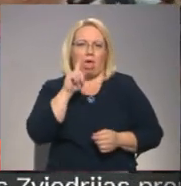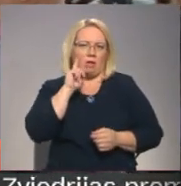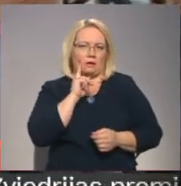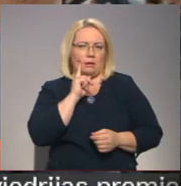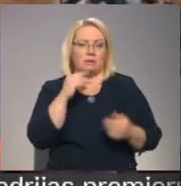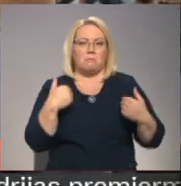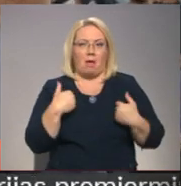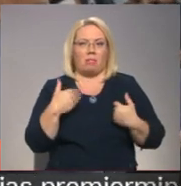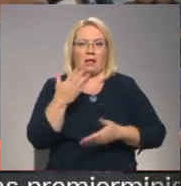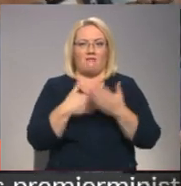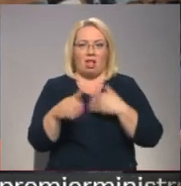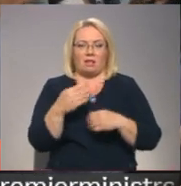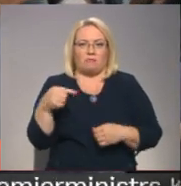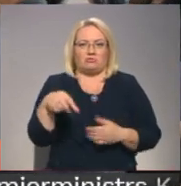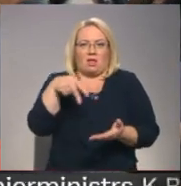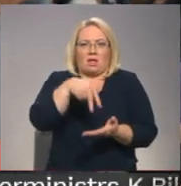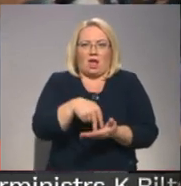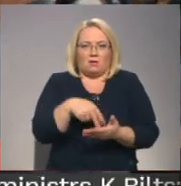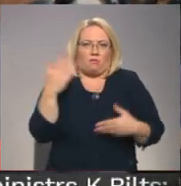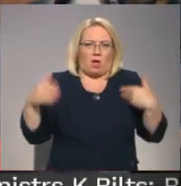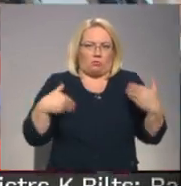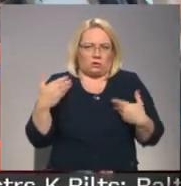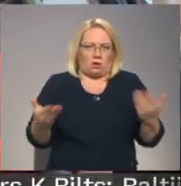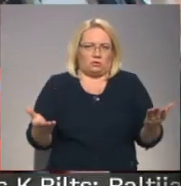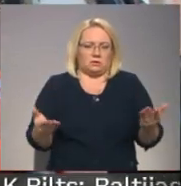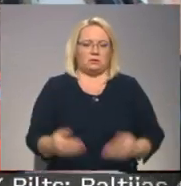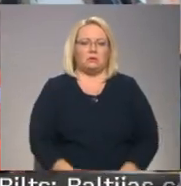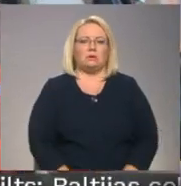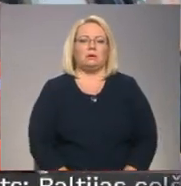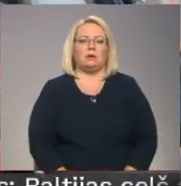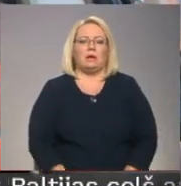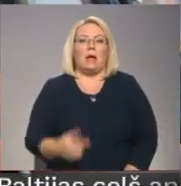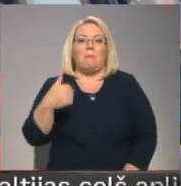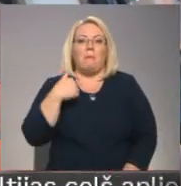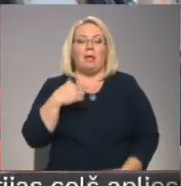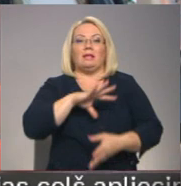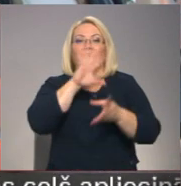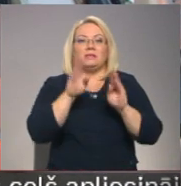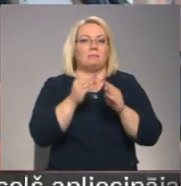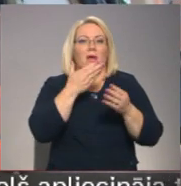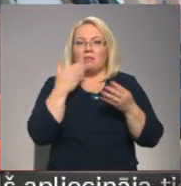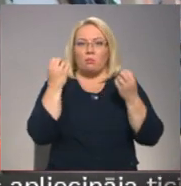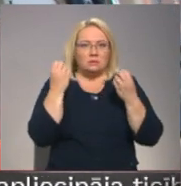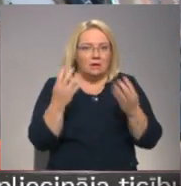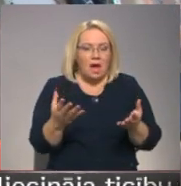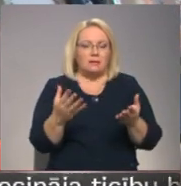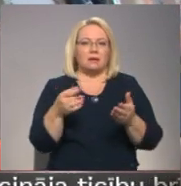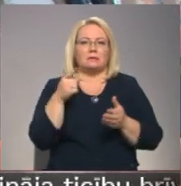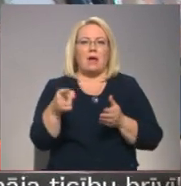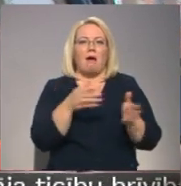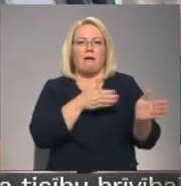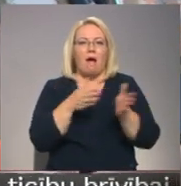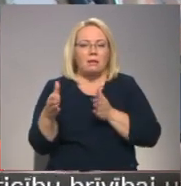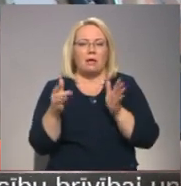Man invalīdam te jānāk un vēl jāuztraucas. Man vispār nav skaidrs tā kārtība, kas